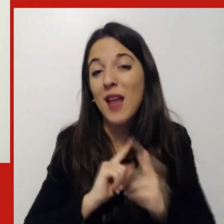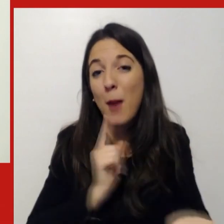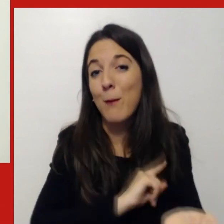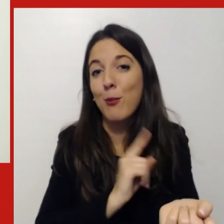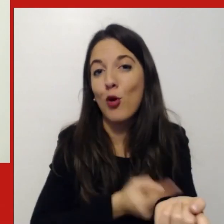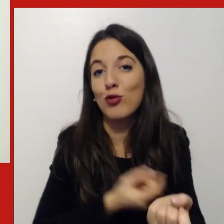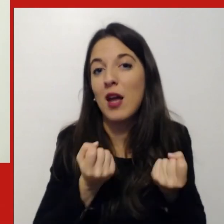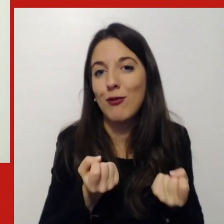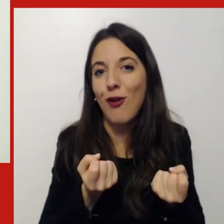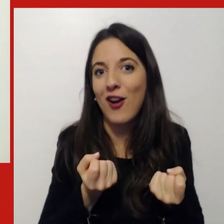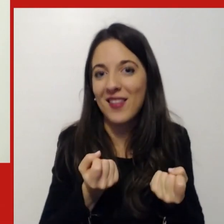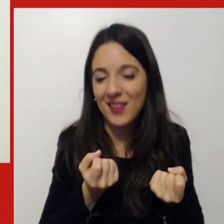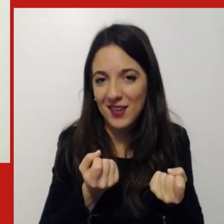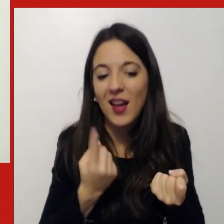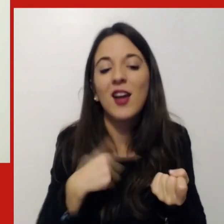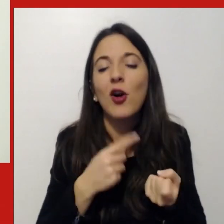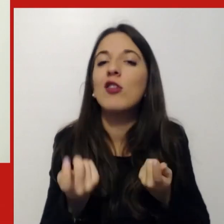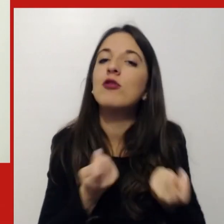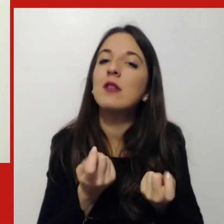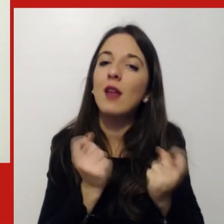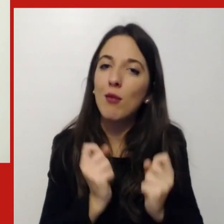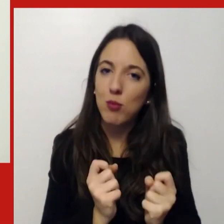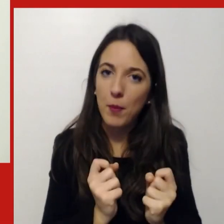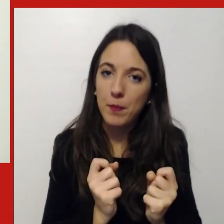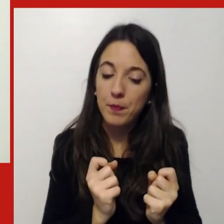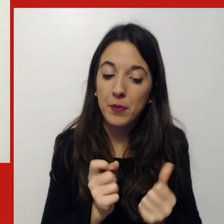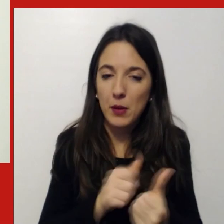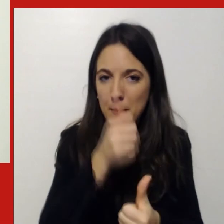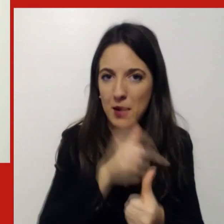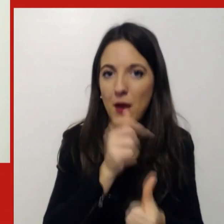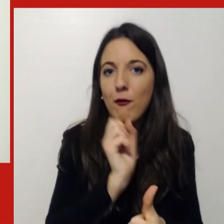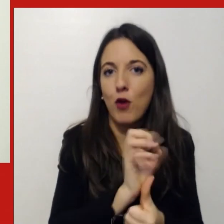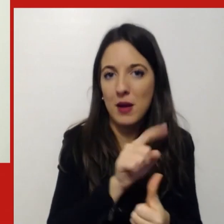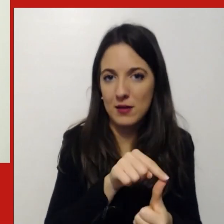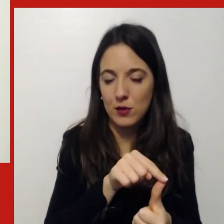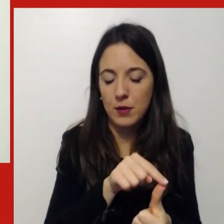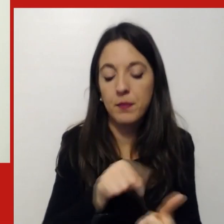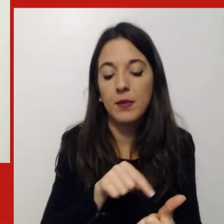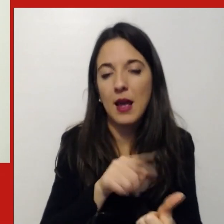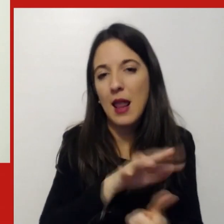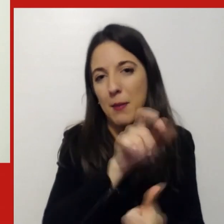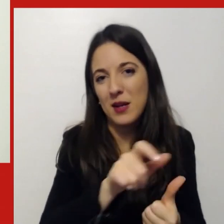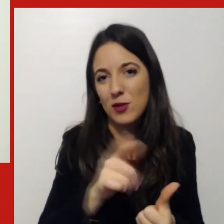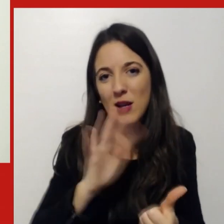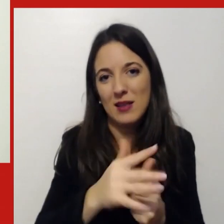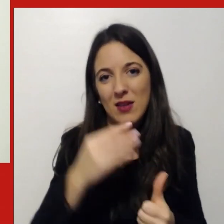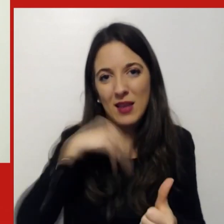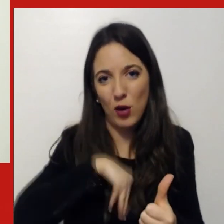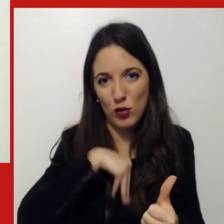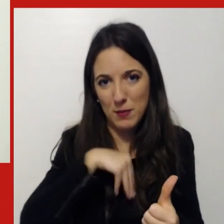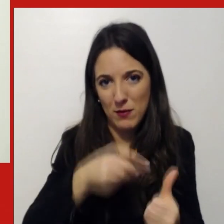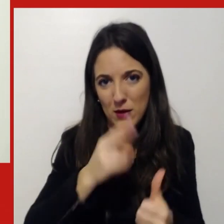cosa che può fare l'organizzazione deve fare è aiutare in questo processo i capi leader